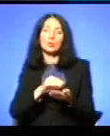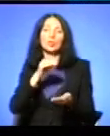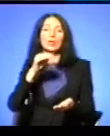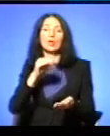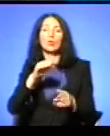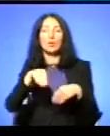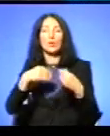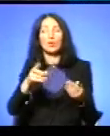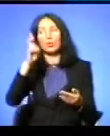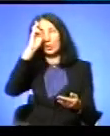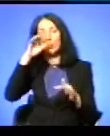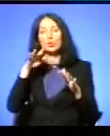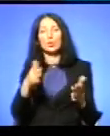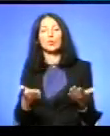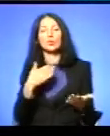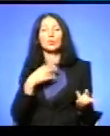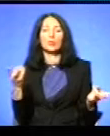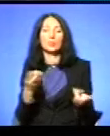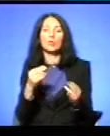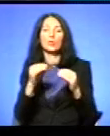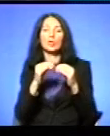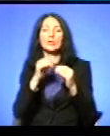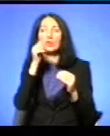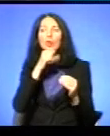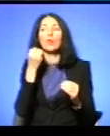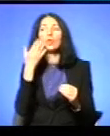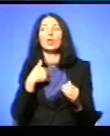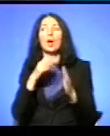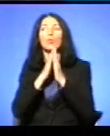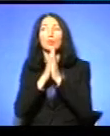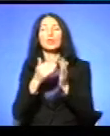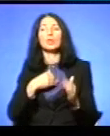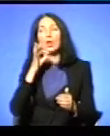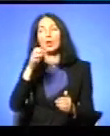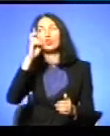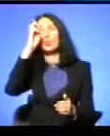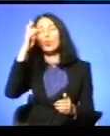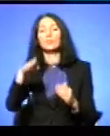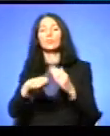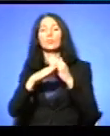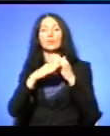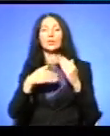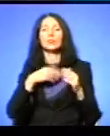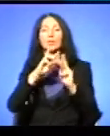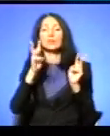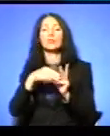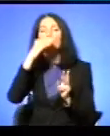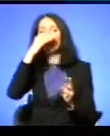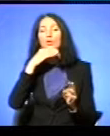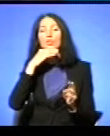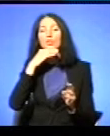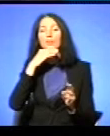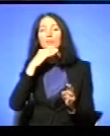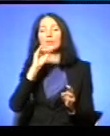Божу справу Можливо, мені придеться 10 років Коли я молюся, то я кажу Допоможи мені, святий отче Івана Павла ІІ